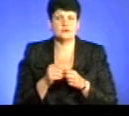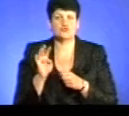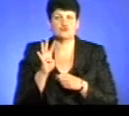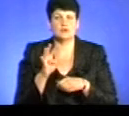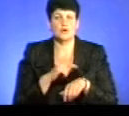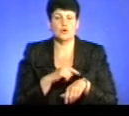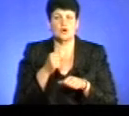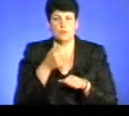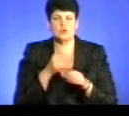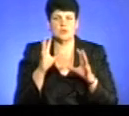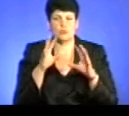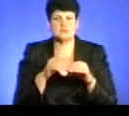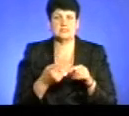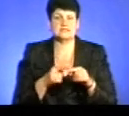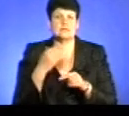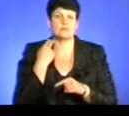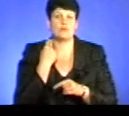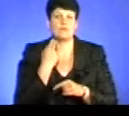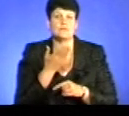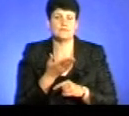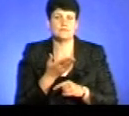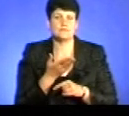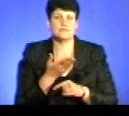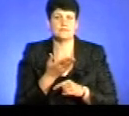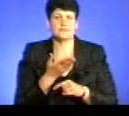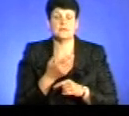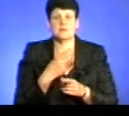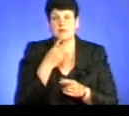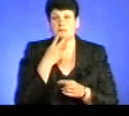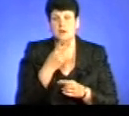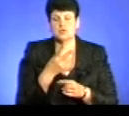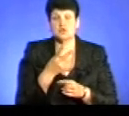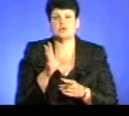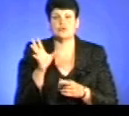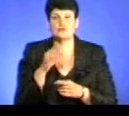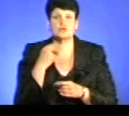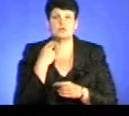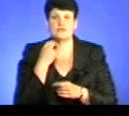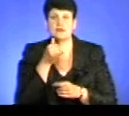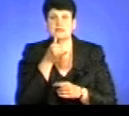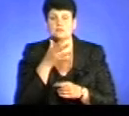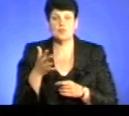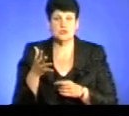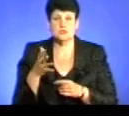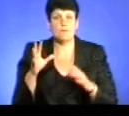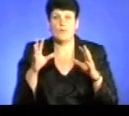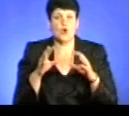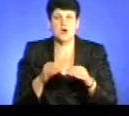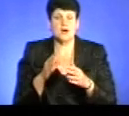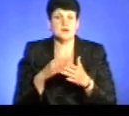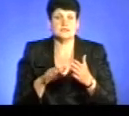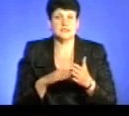роки можна погасити цю заборгованість? Ну, як ми побачили в сюжеті, всю заборгованість вона не зможе погасити